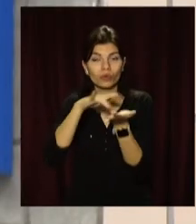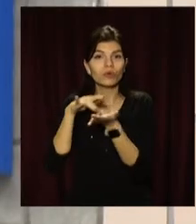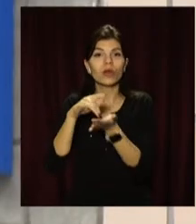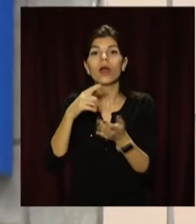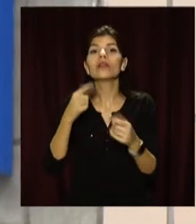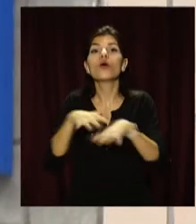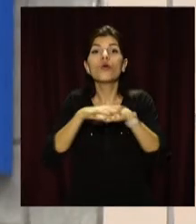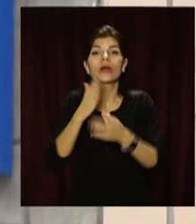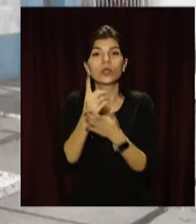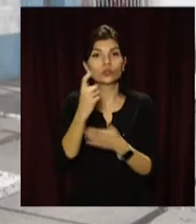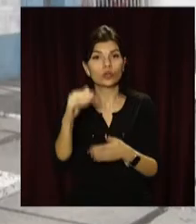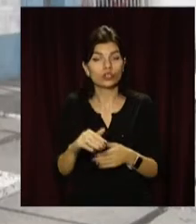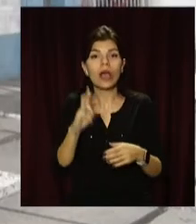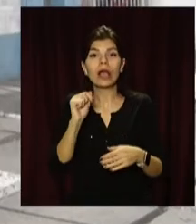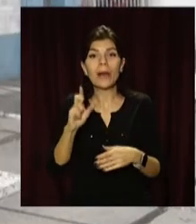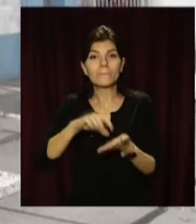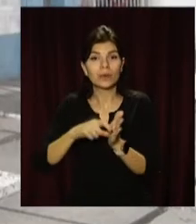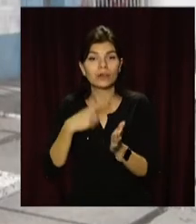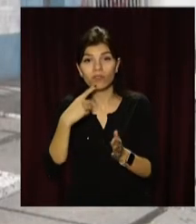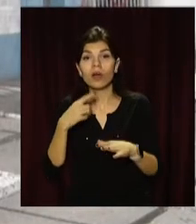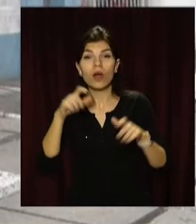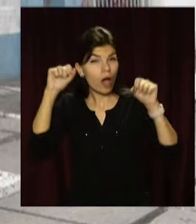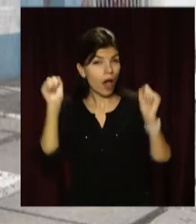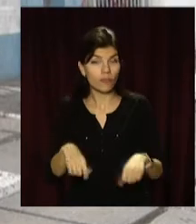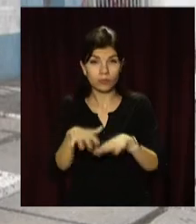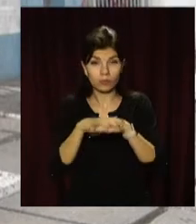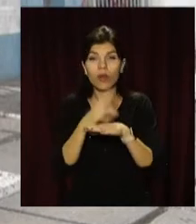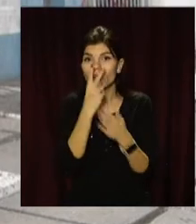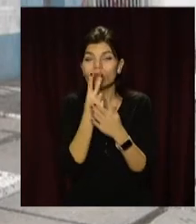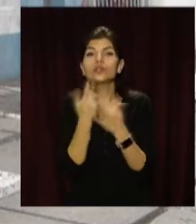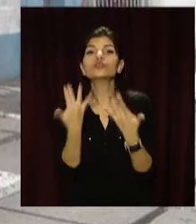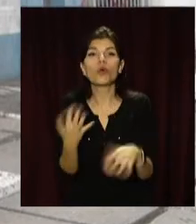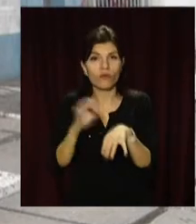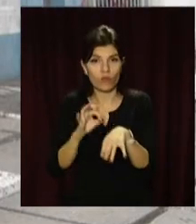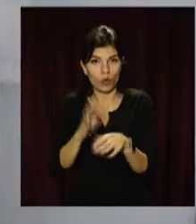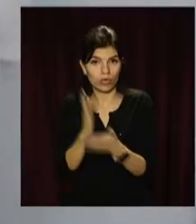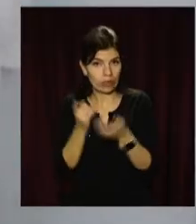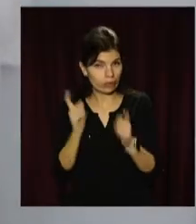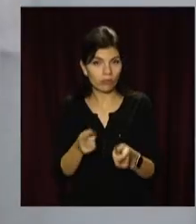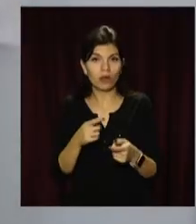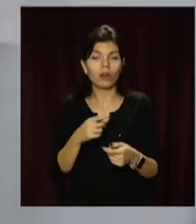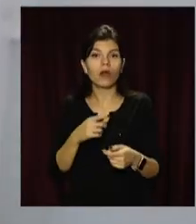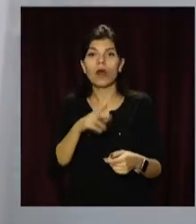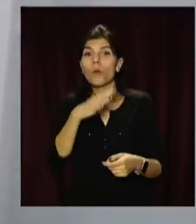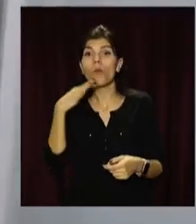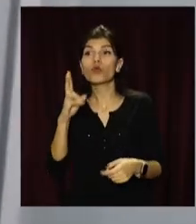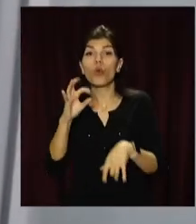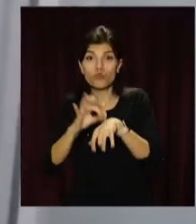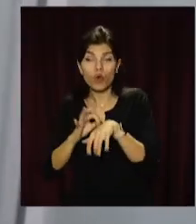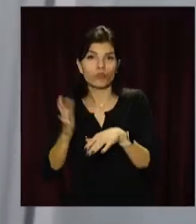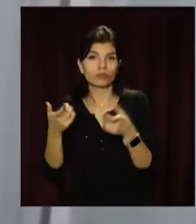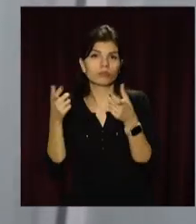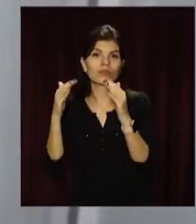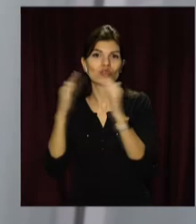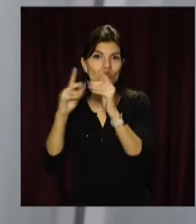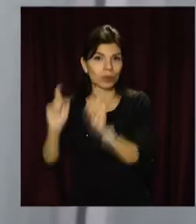з заселенням понад 100 тисяч. У Кабміні вважають, масове тестування покаже реальну картину захворюваності. Хворі моментально підуть на ізоляцію, таким